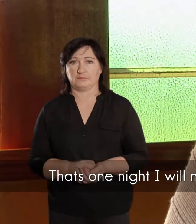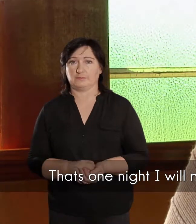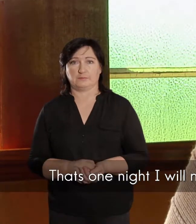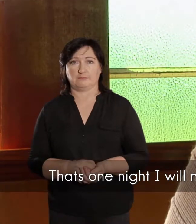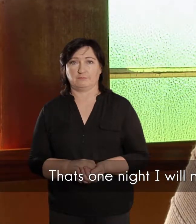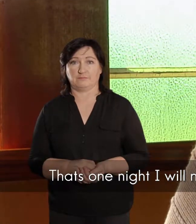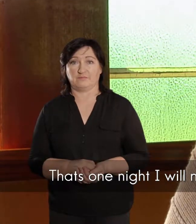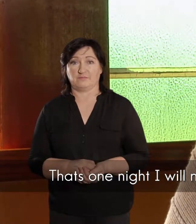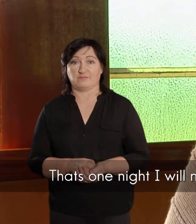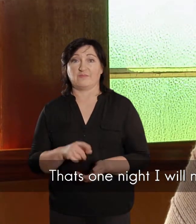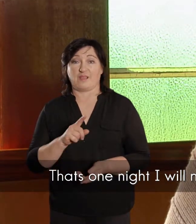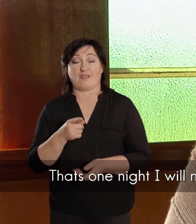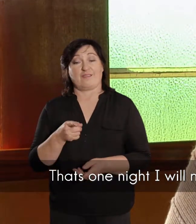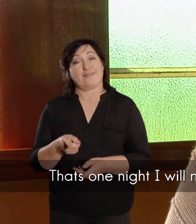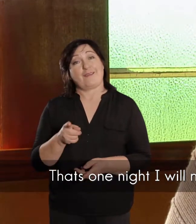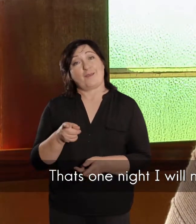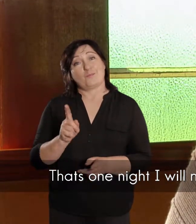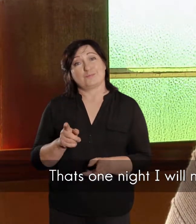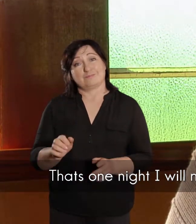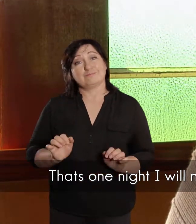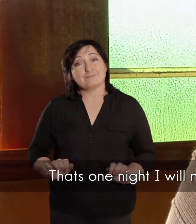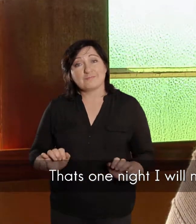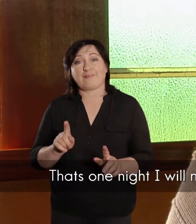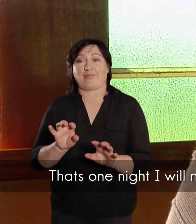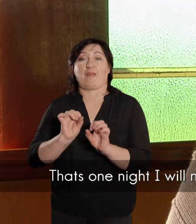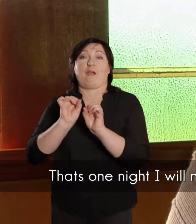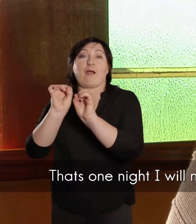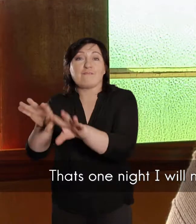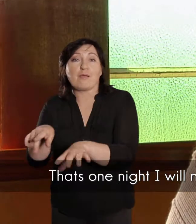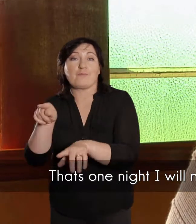Want, hy moes voor haar briefrokerier gaan,